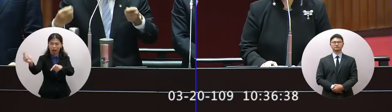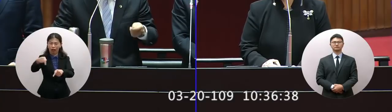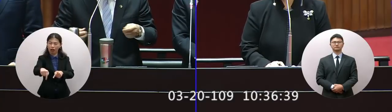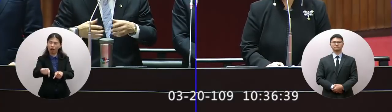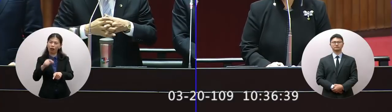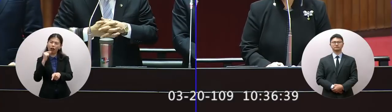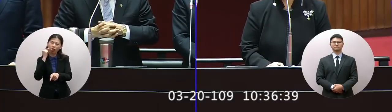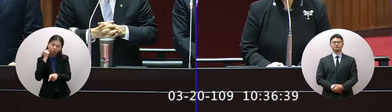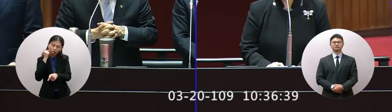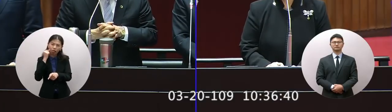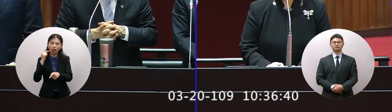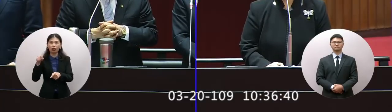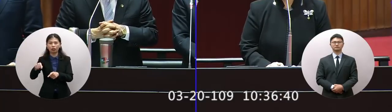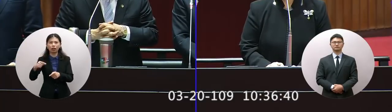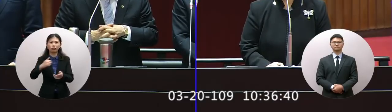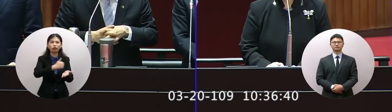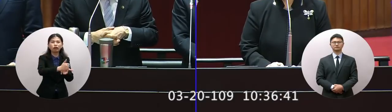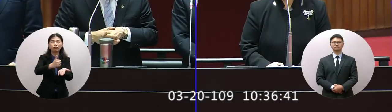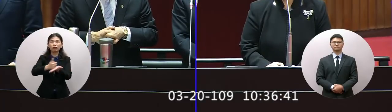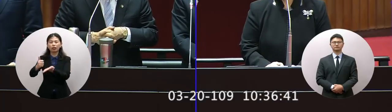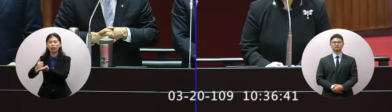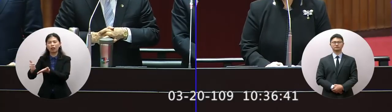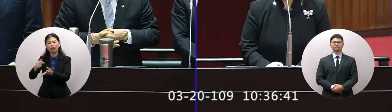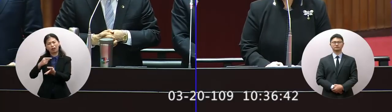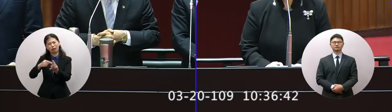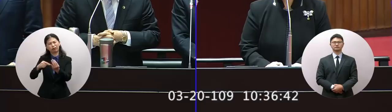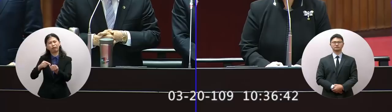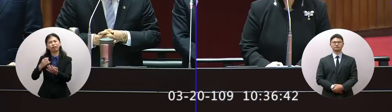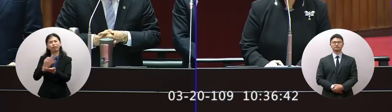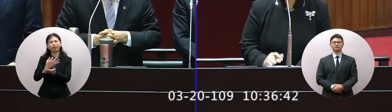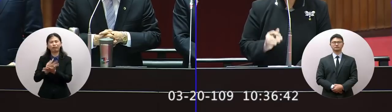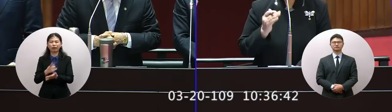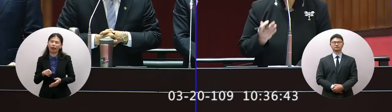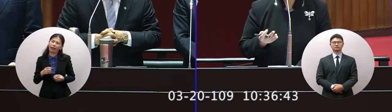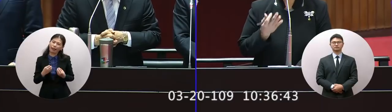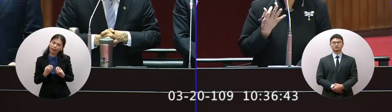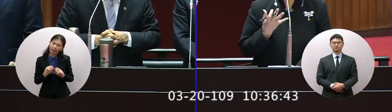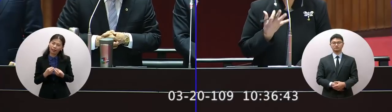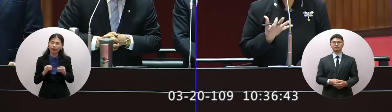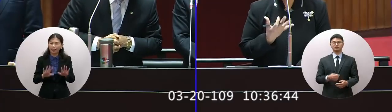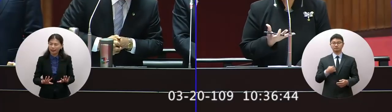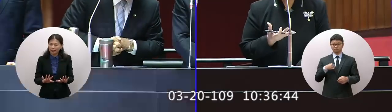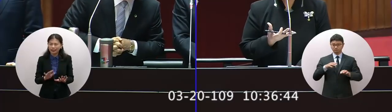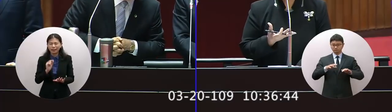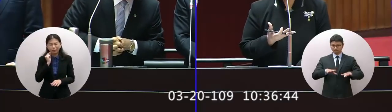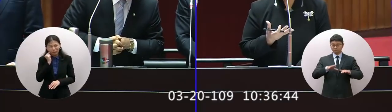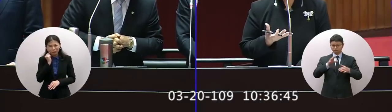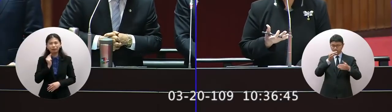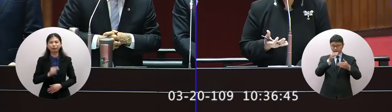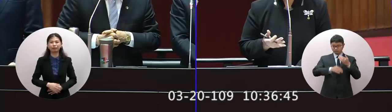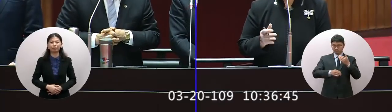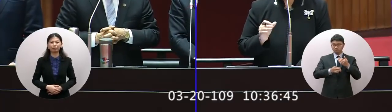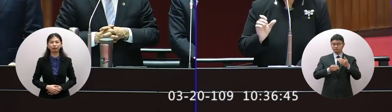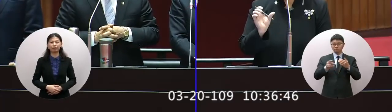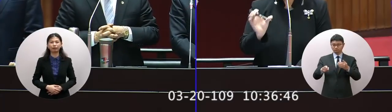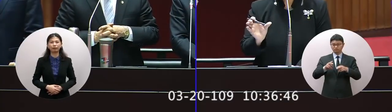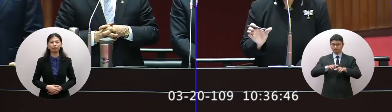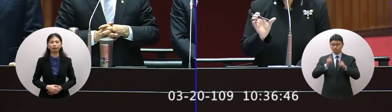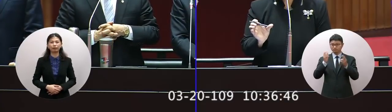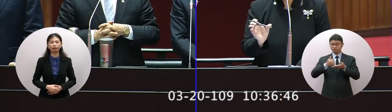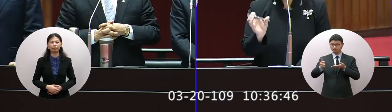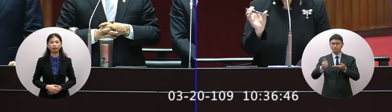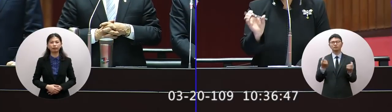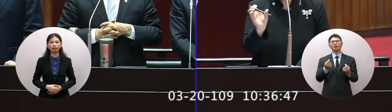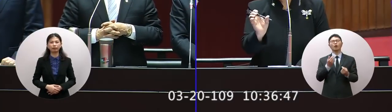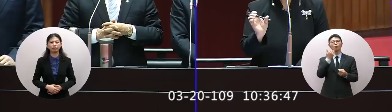如果在送送送料也要有優寒我們是比較有條件的開放譬如說不然